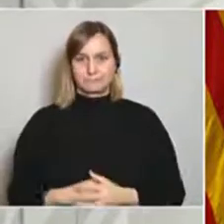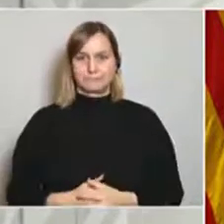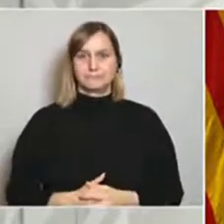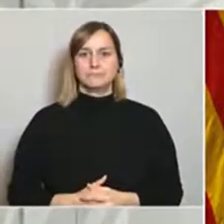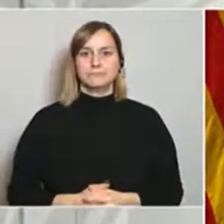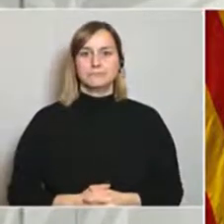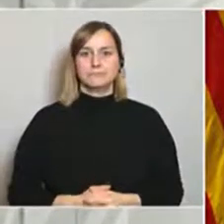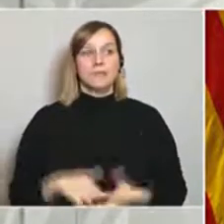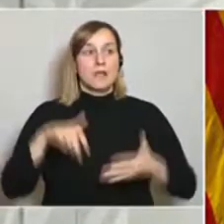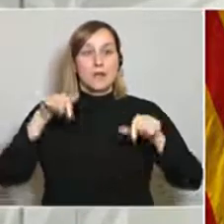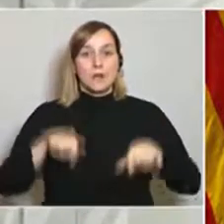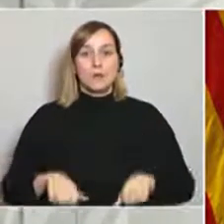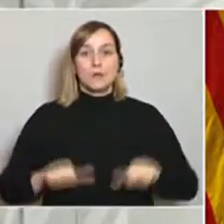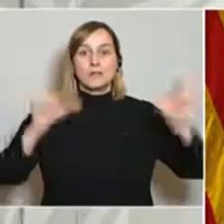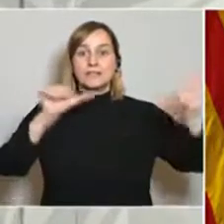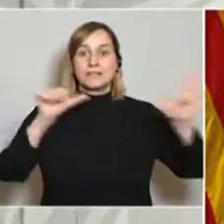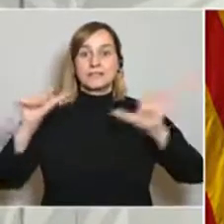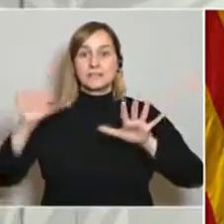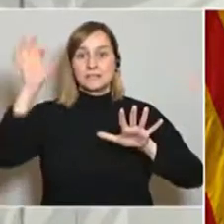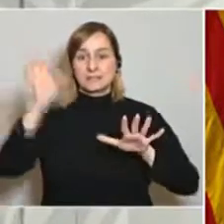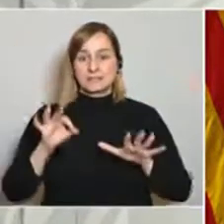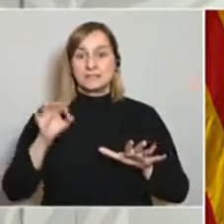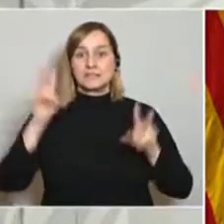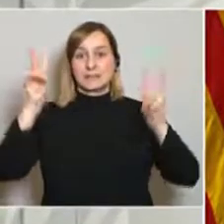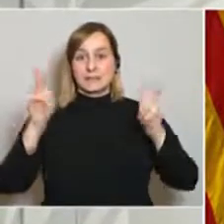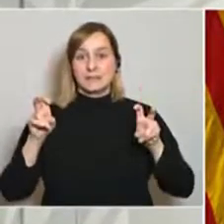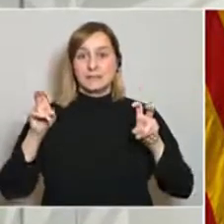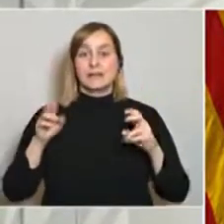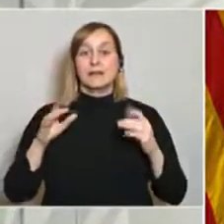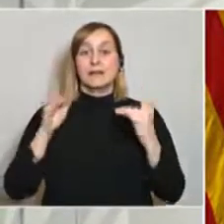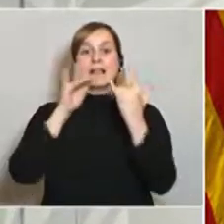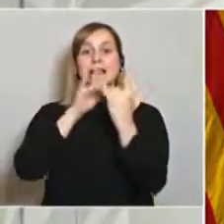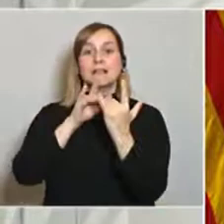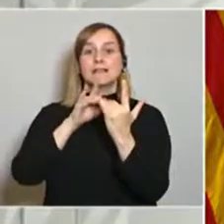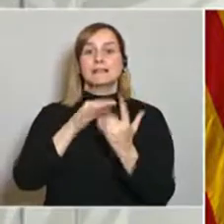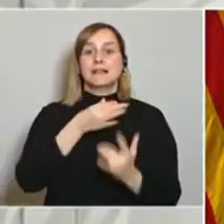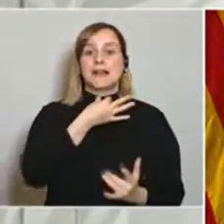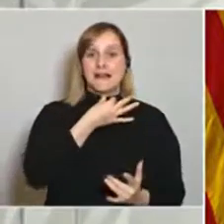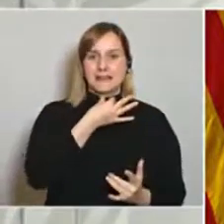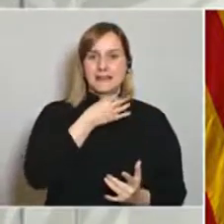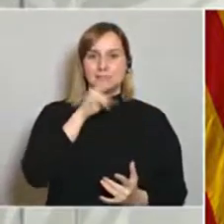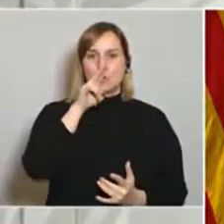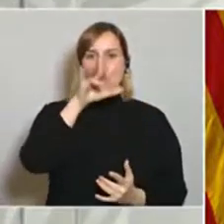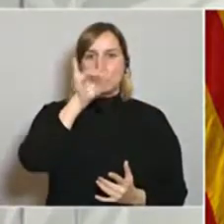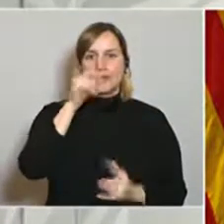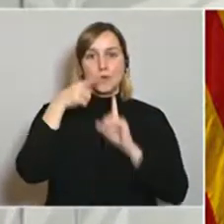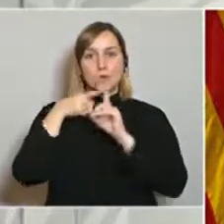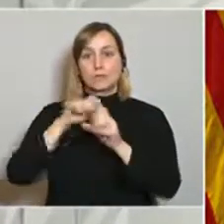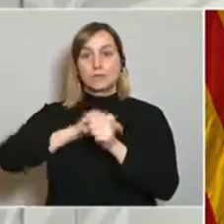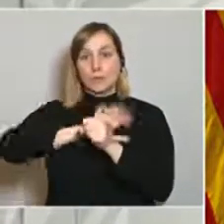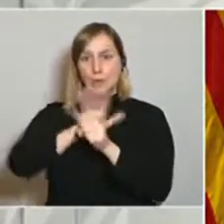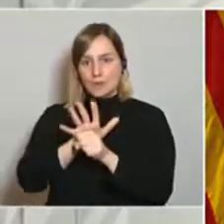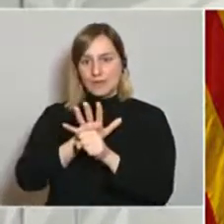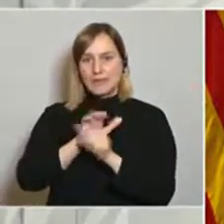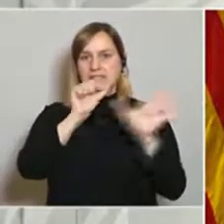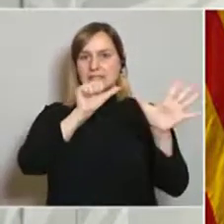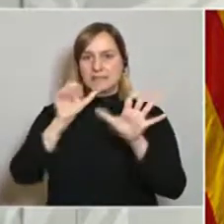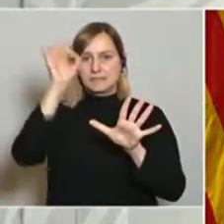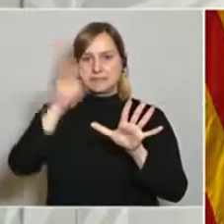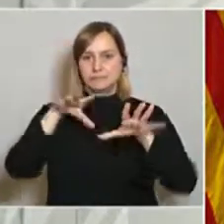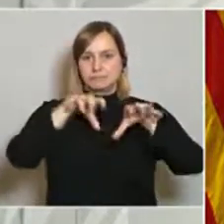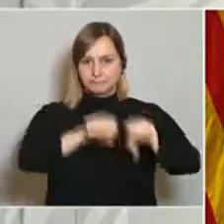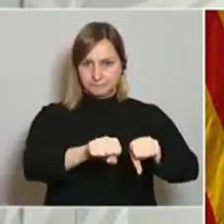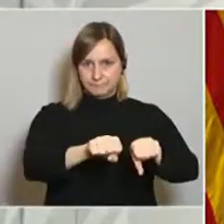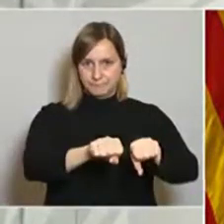al 66% d'ocupació sobre els llits de crítics destinats a Covid. Això vol dir en